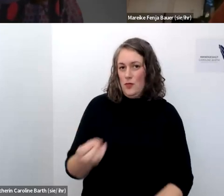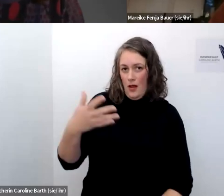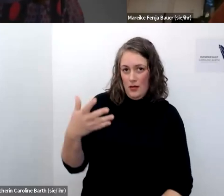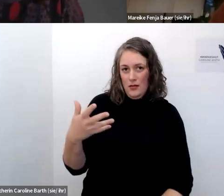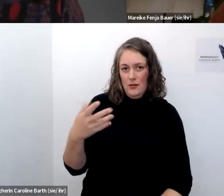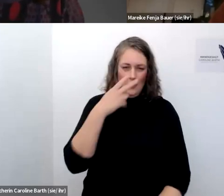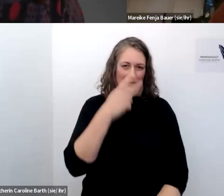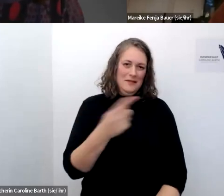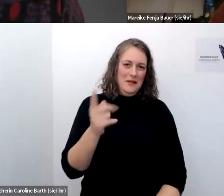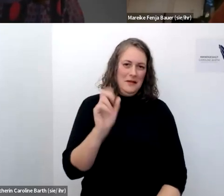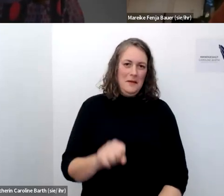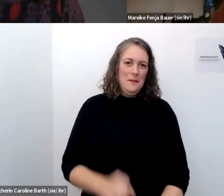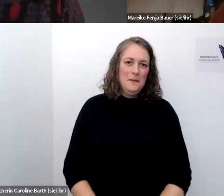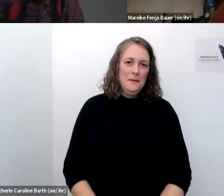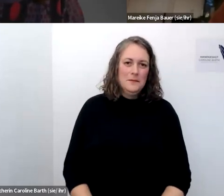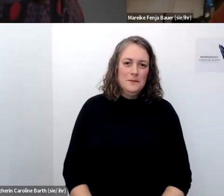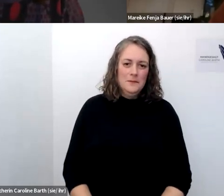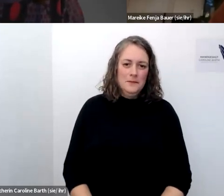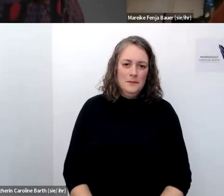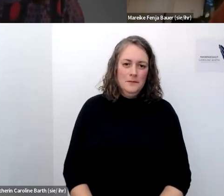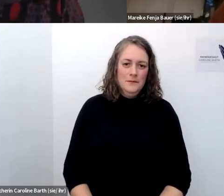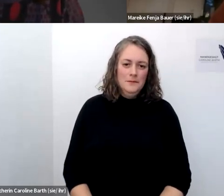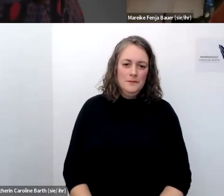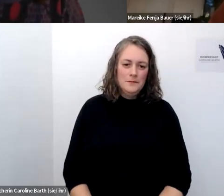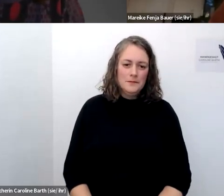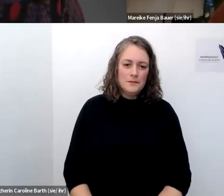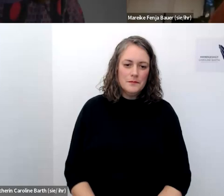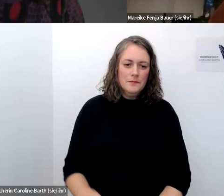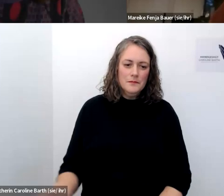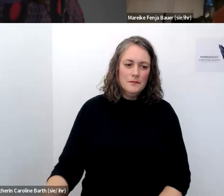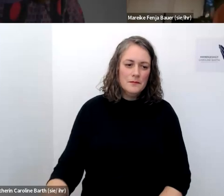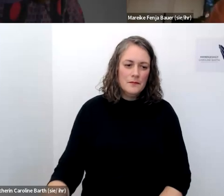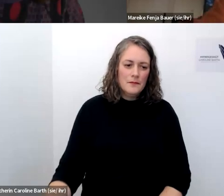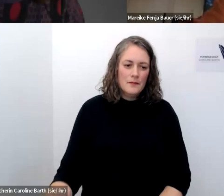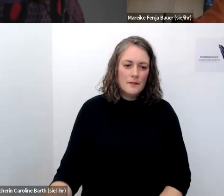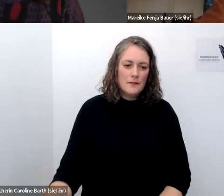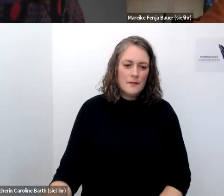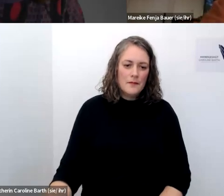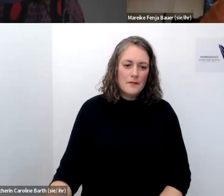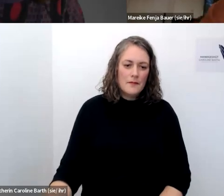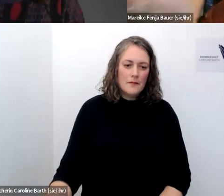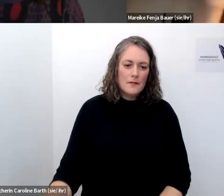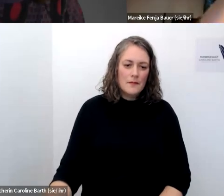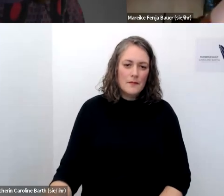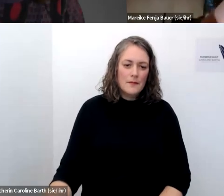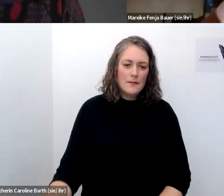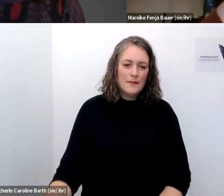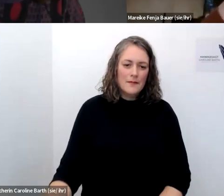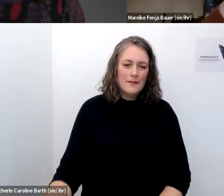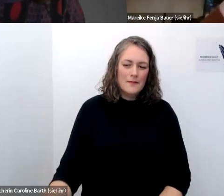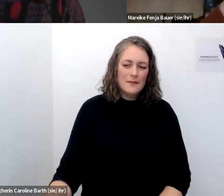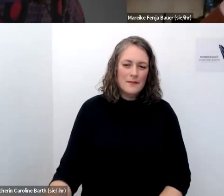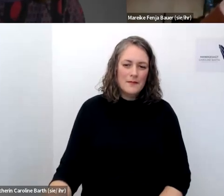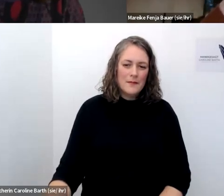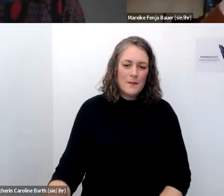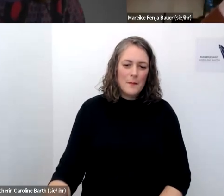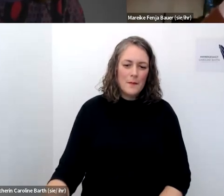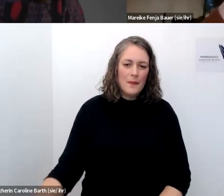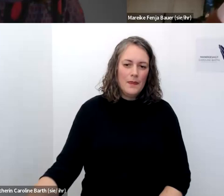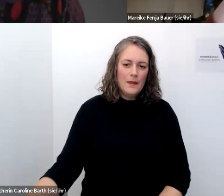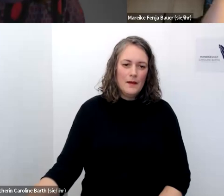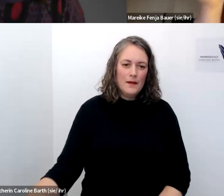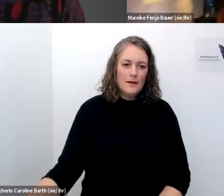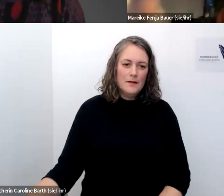rieke